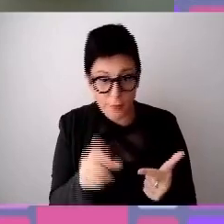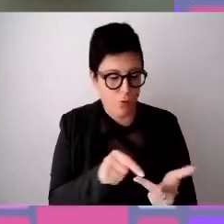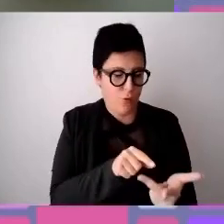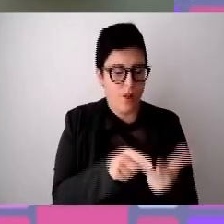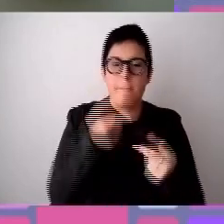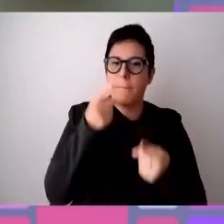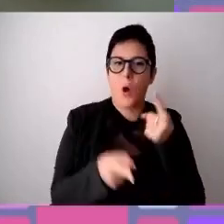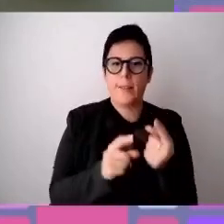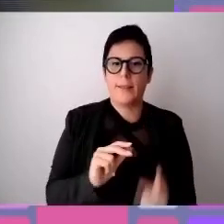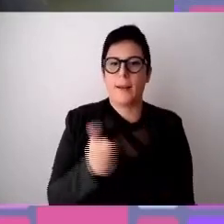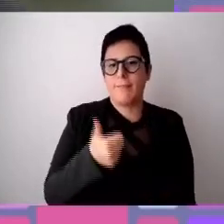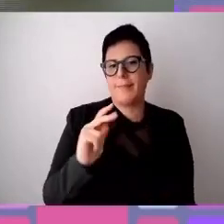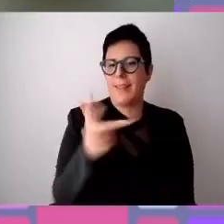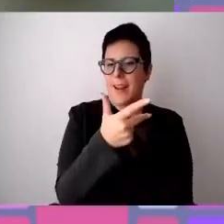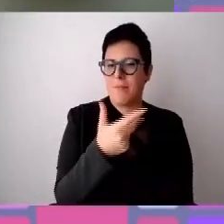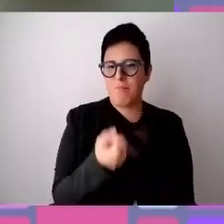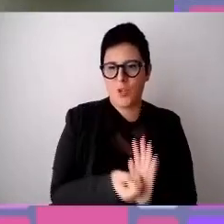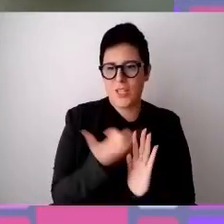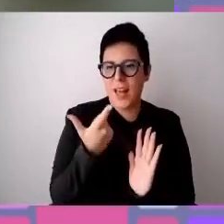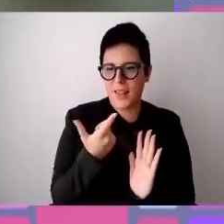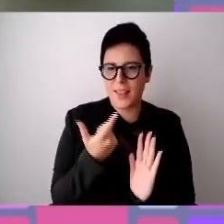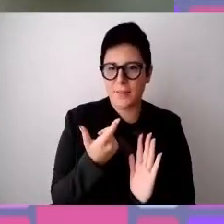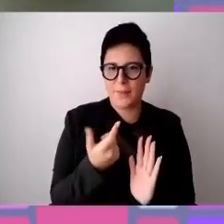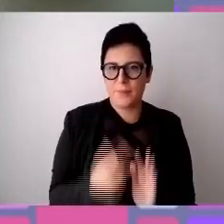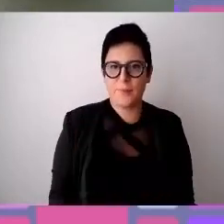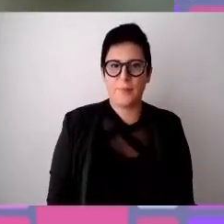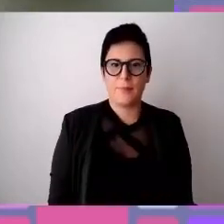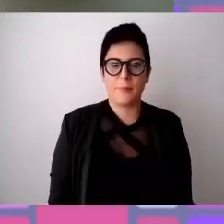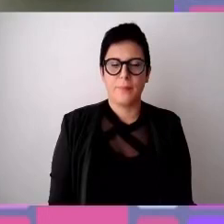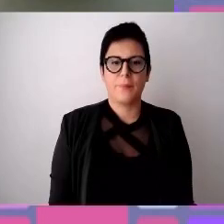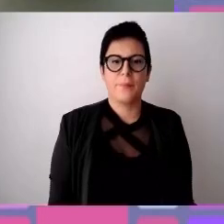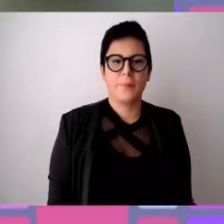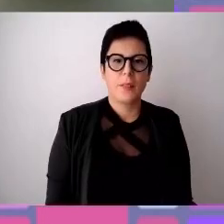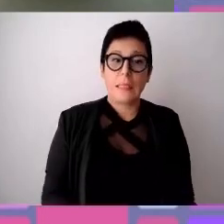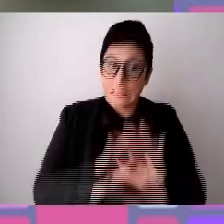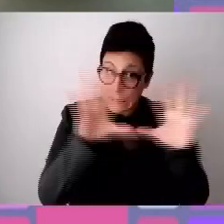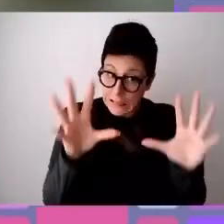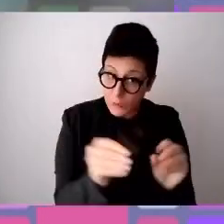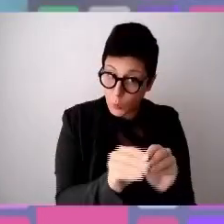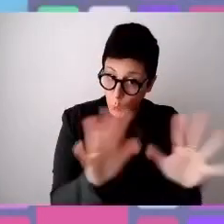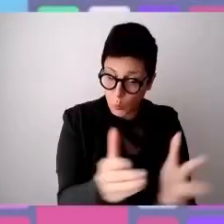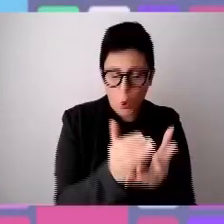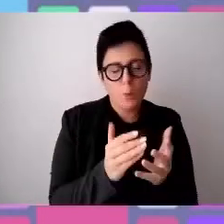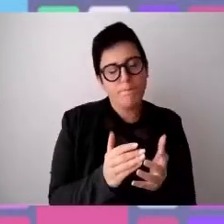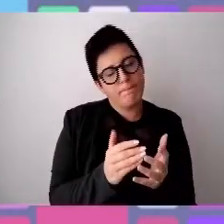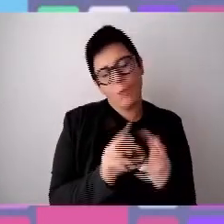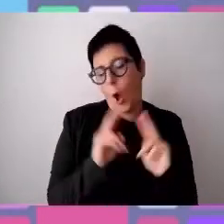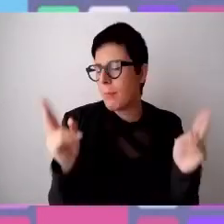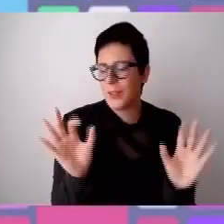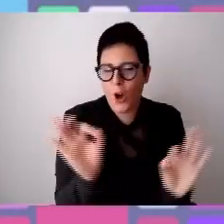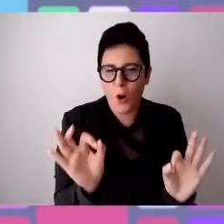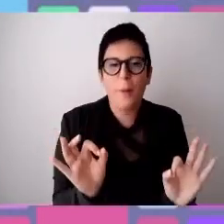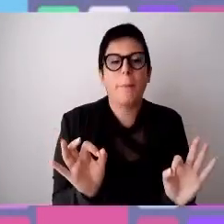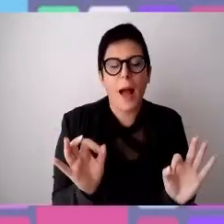le prime tre cose che non chiudono il tutto, però sono un inizio. Bene, se Elisa ci